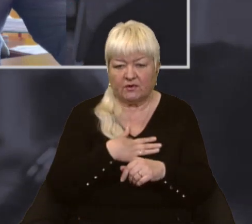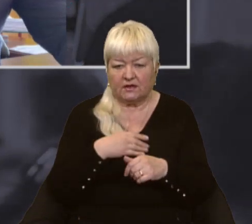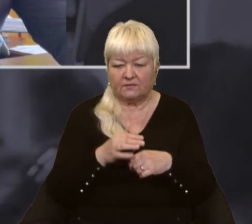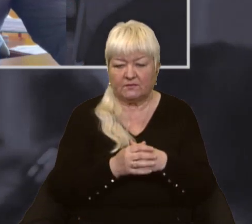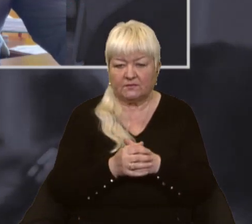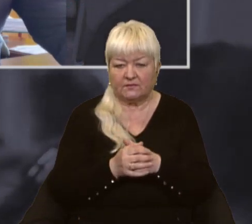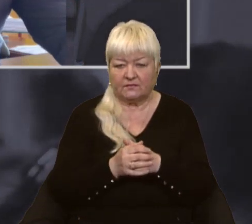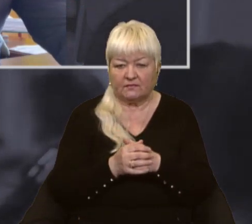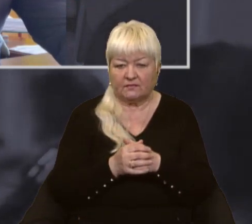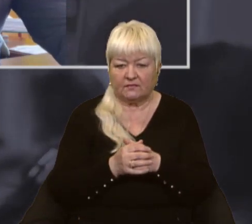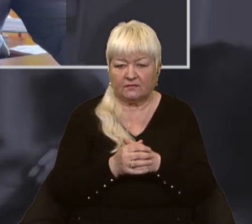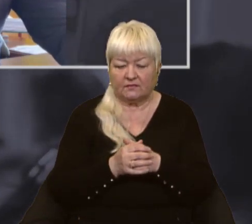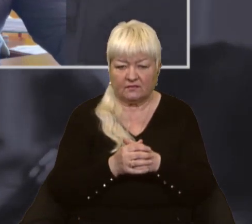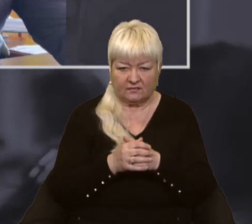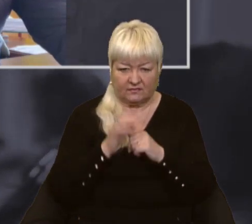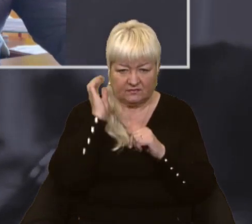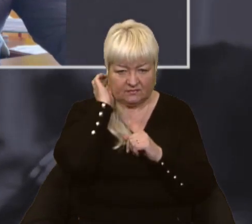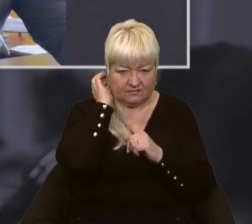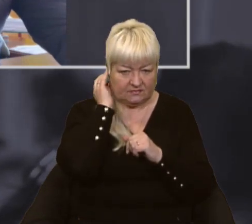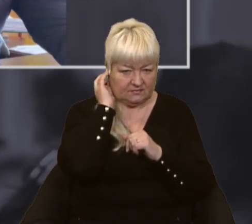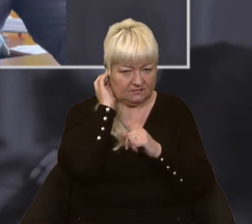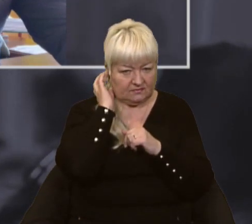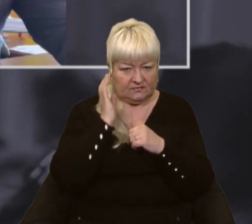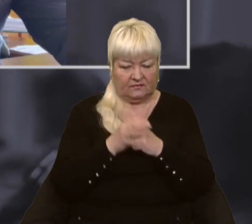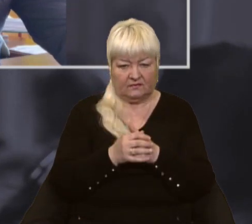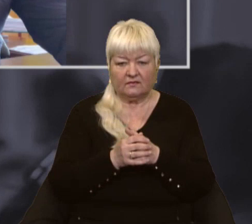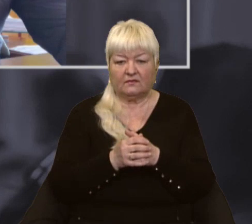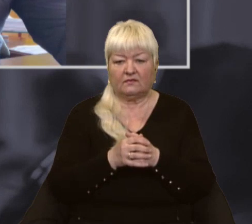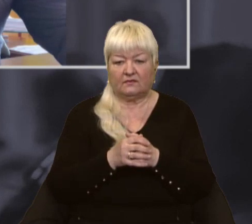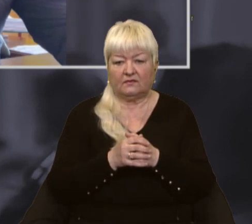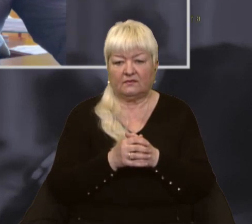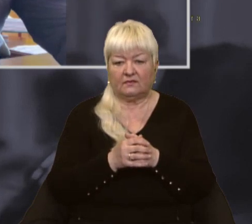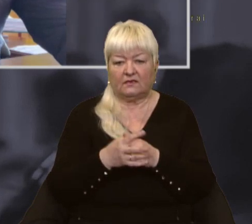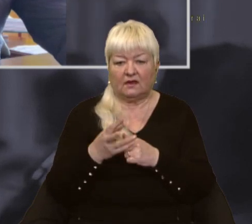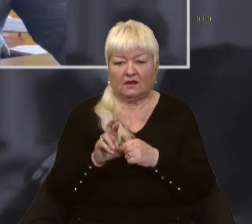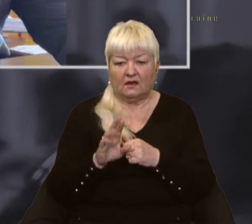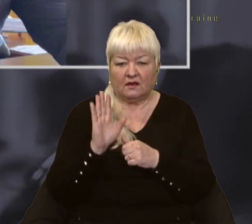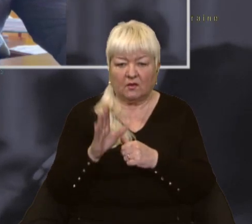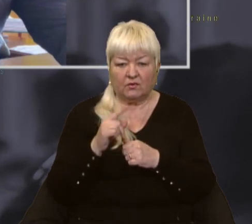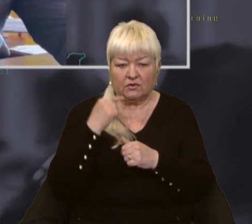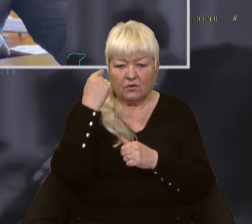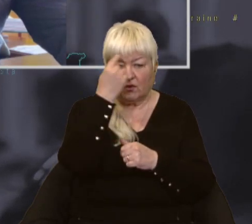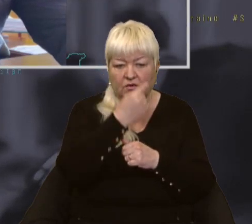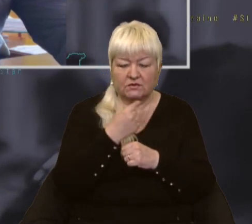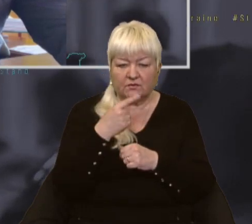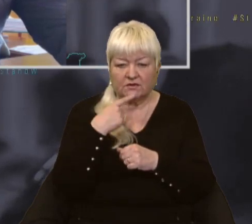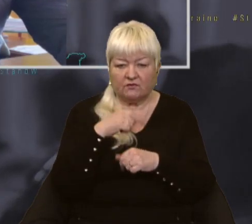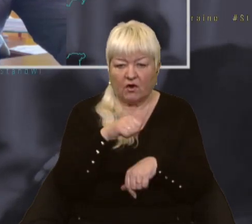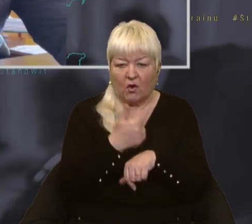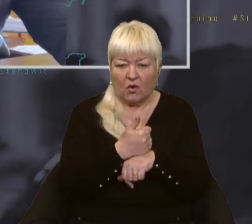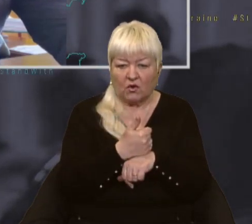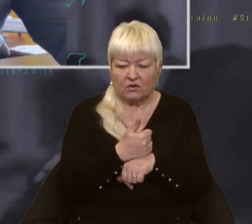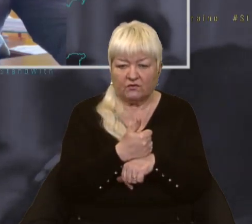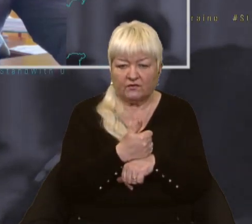Ну, дивіться, через годину ще відновіть. Я буду особисто доповідати Кириленко, голові Донецької